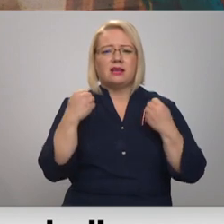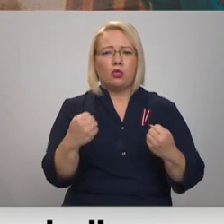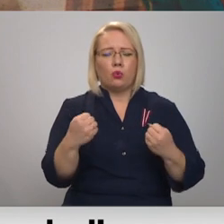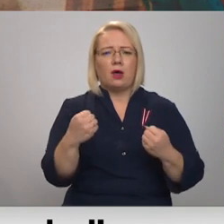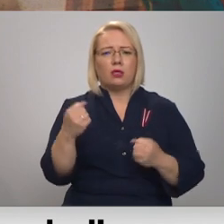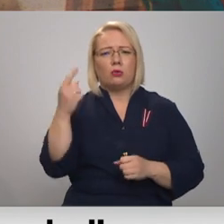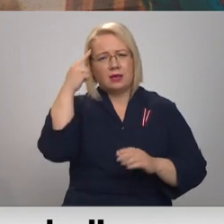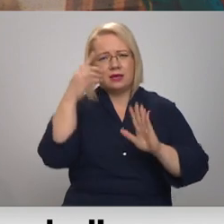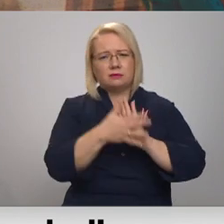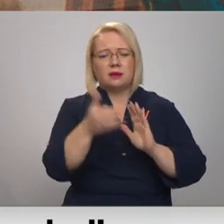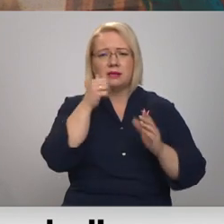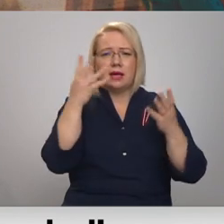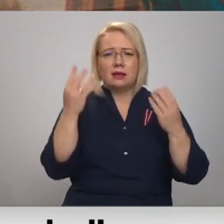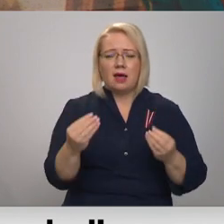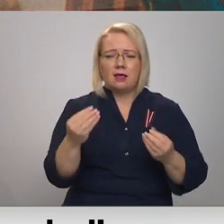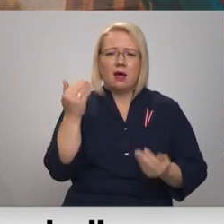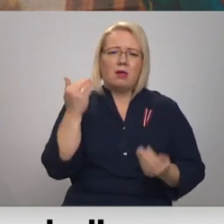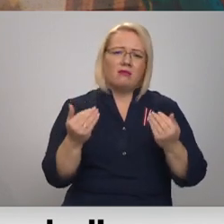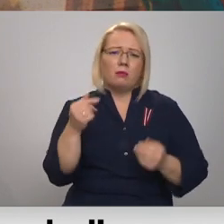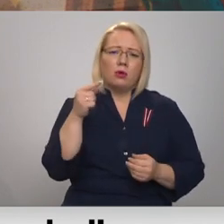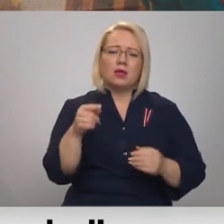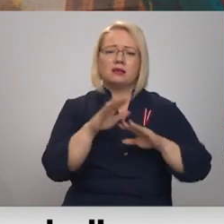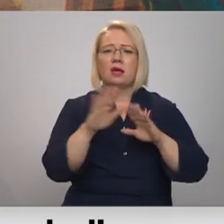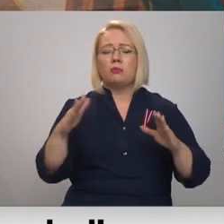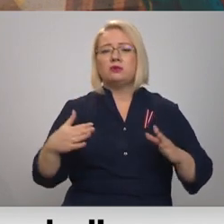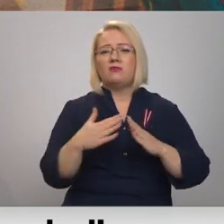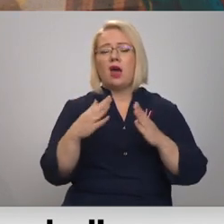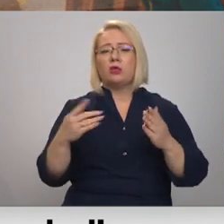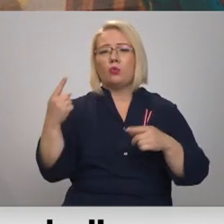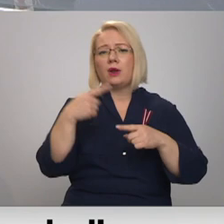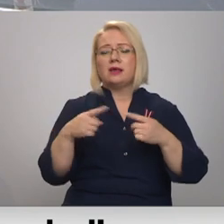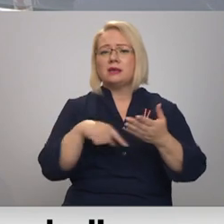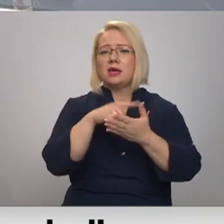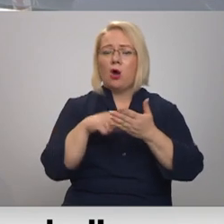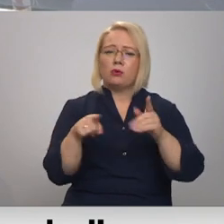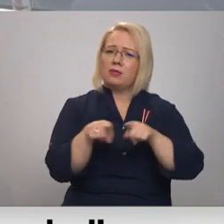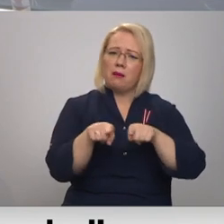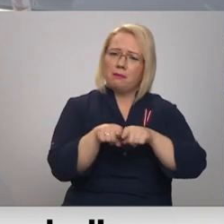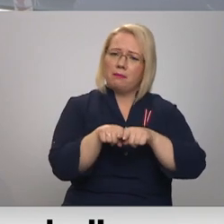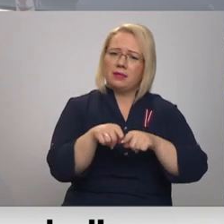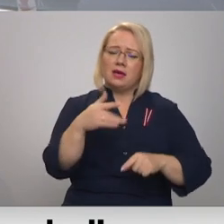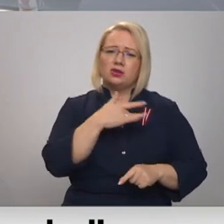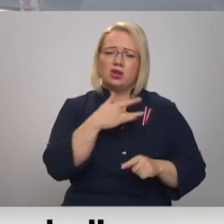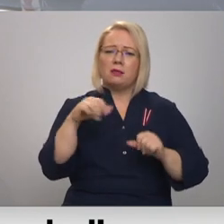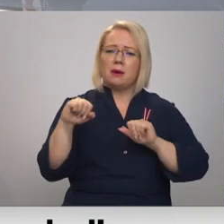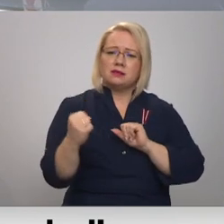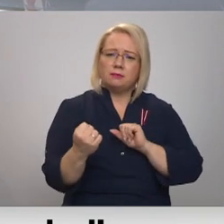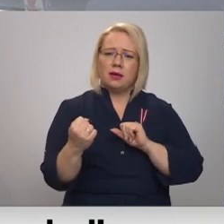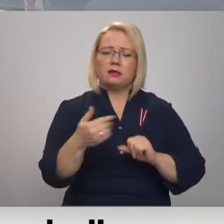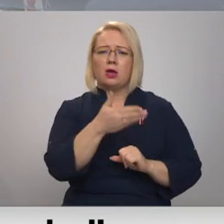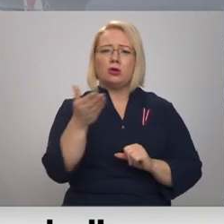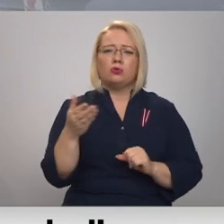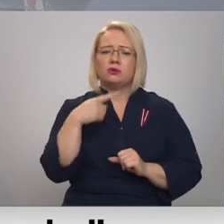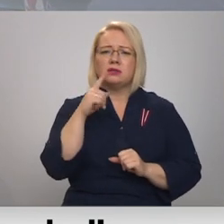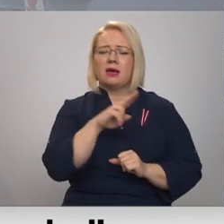ikdienā, bet laigan šis varbūt nebūtu tādās svētku reizes jautājumas. Šķiet, ka par spīti tam, ka jūs sakat, necelt